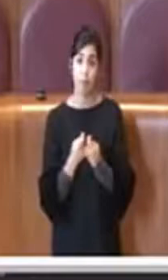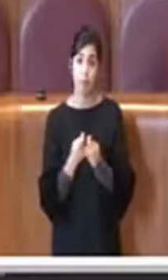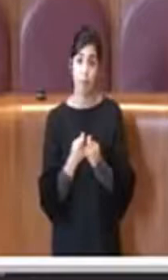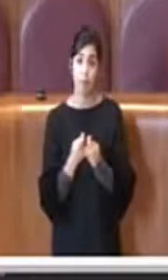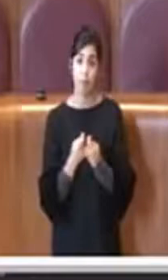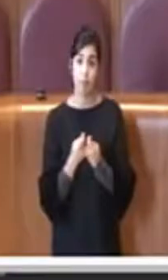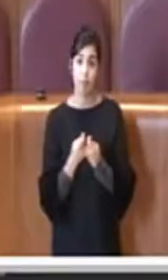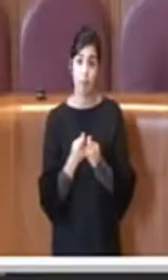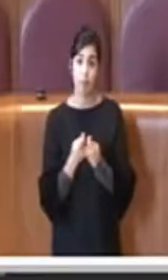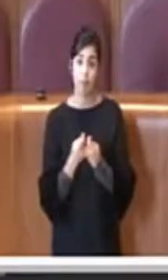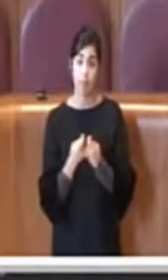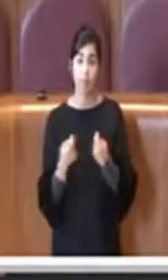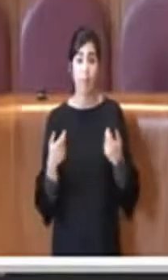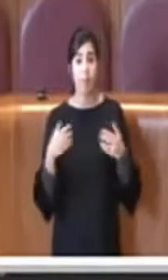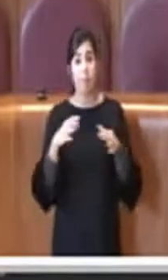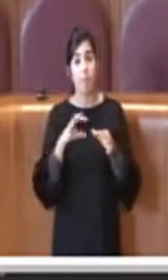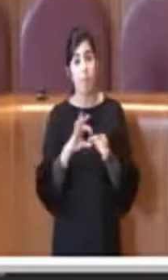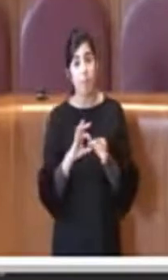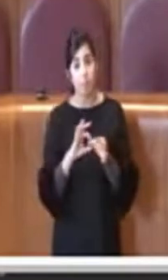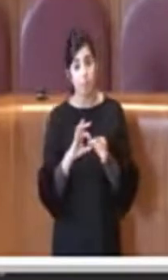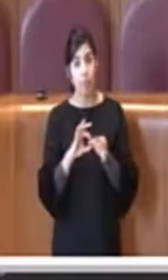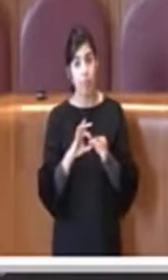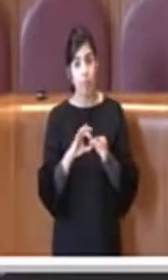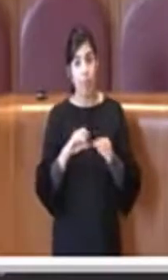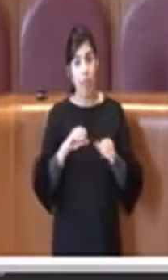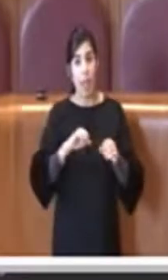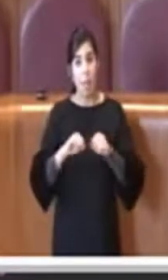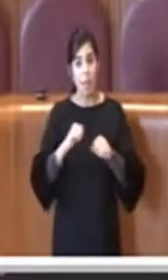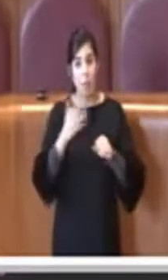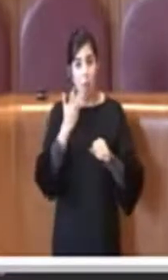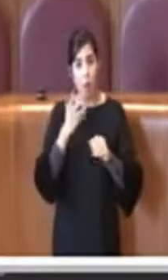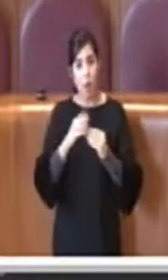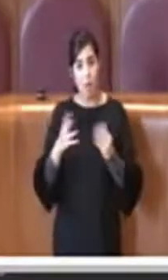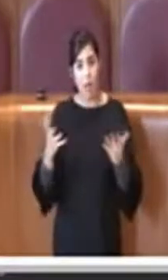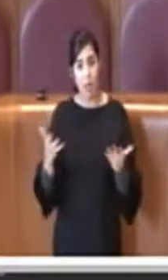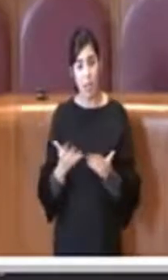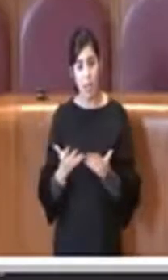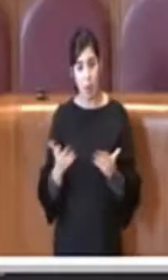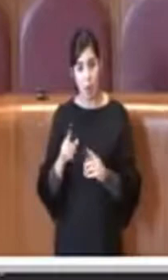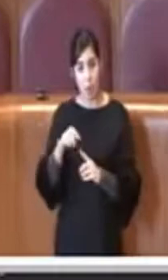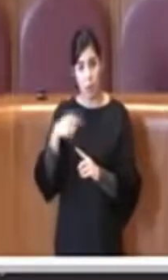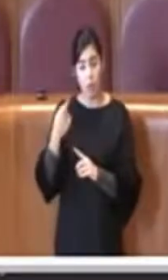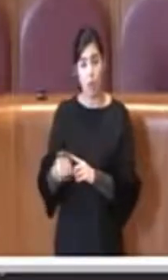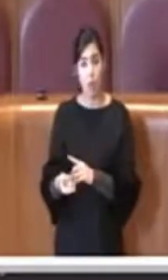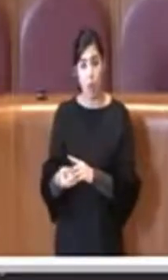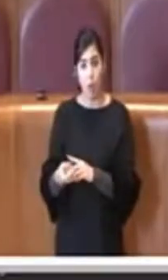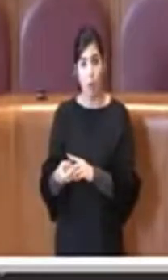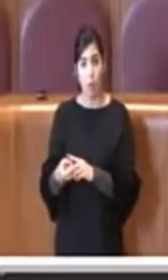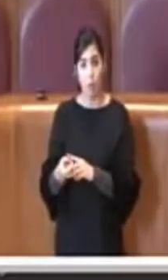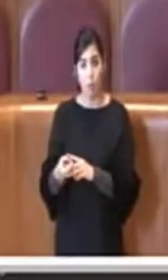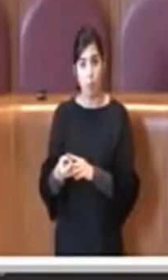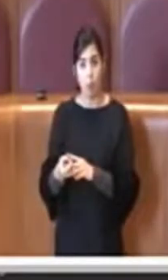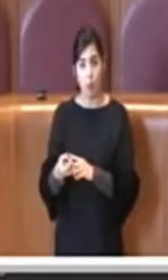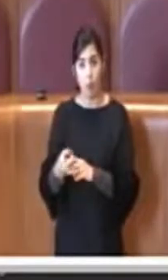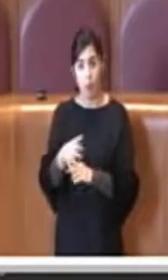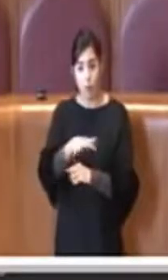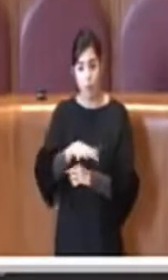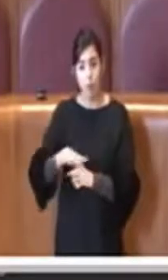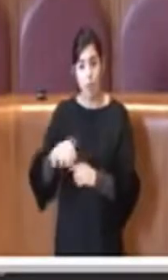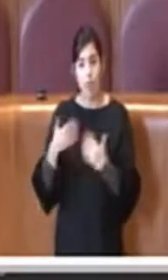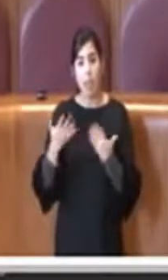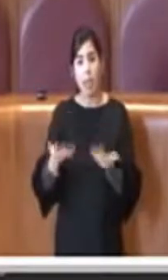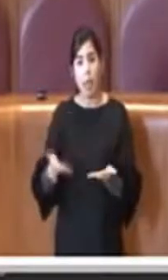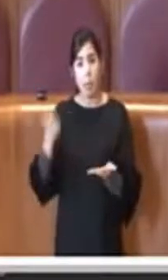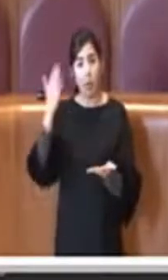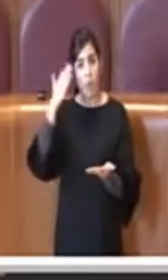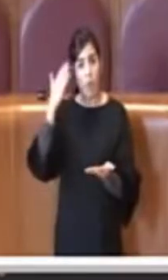intenzione da parte dell'amministrazione poi realizzare nell'area di Campo Testaccio,